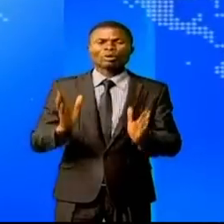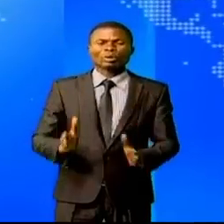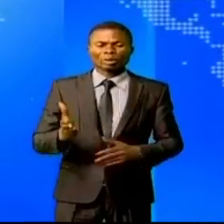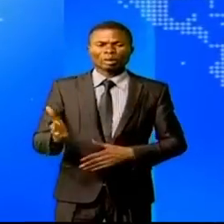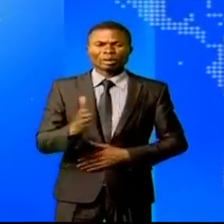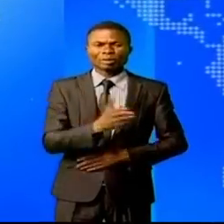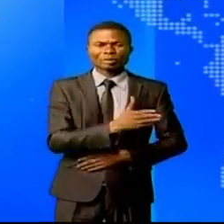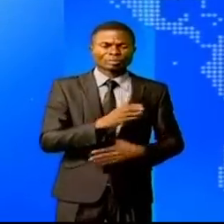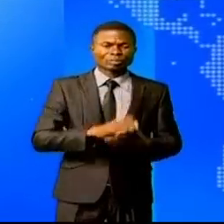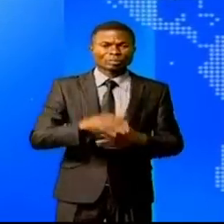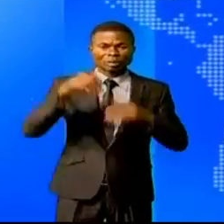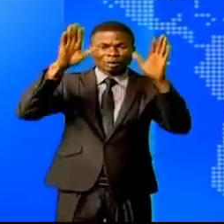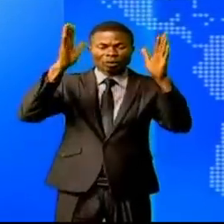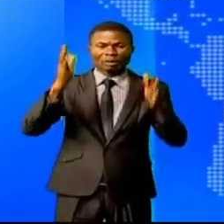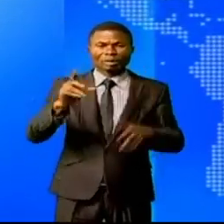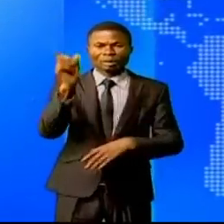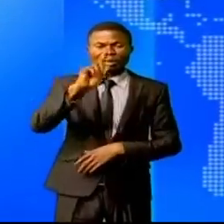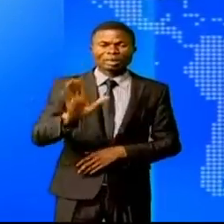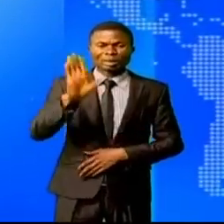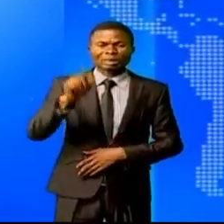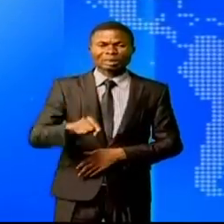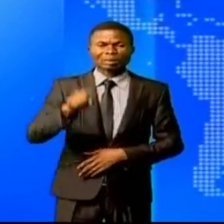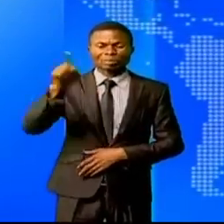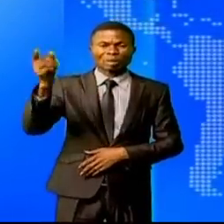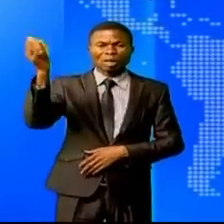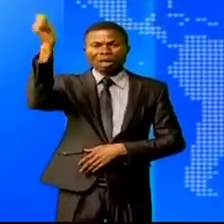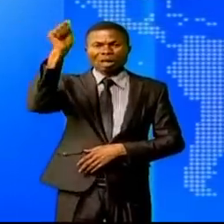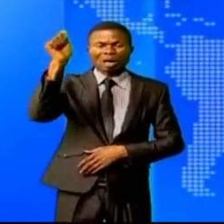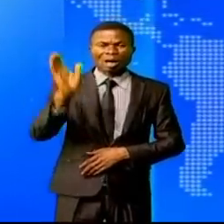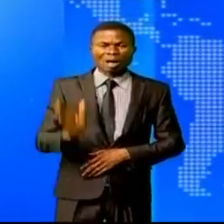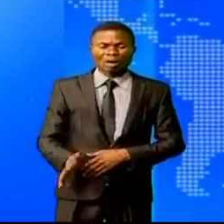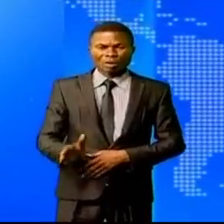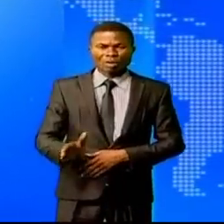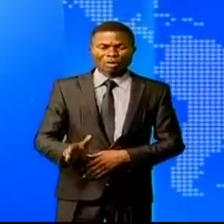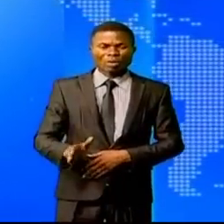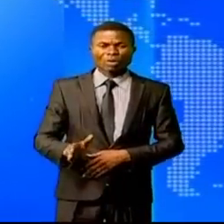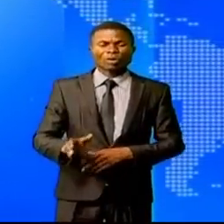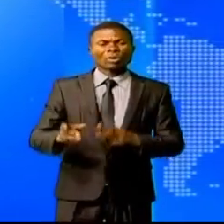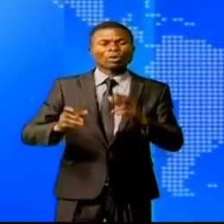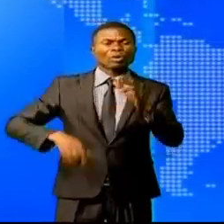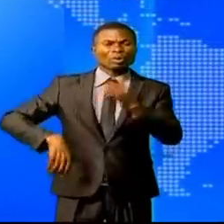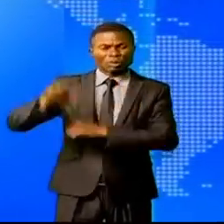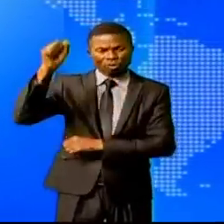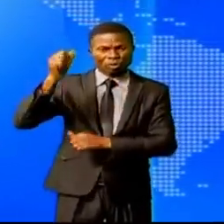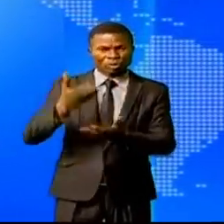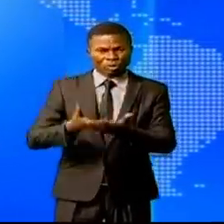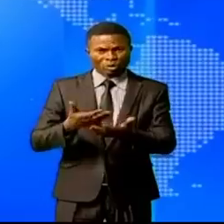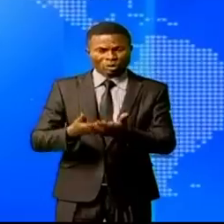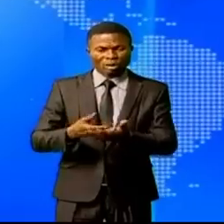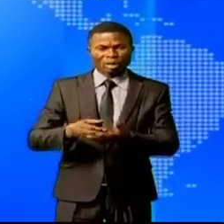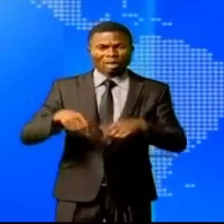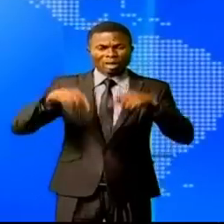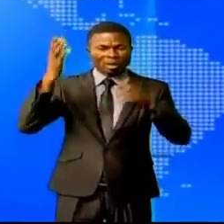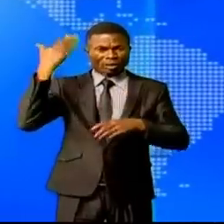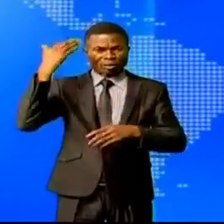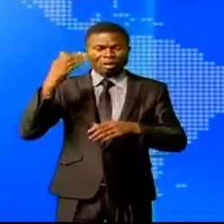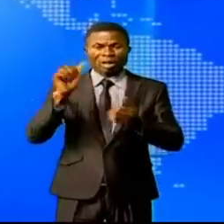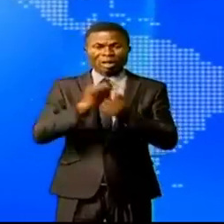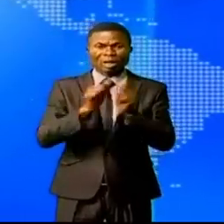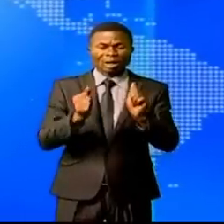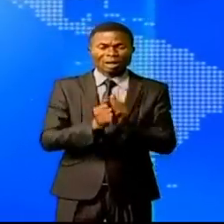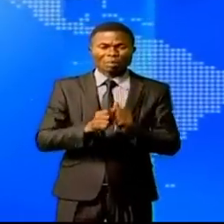A l'étranger, 35 millions d'Africains ont été forcés de quitter leur terre ces dernières années. Le phénomène